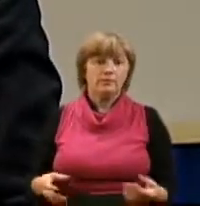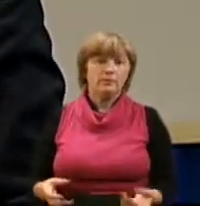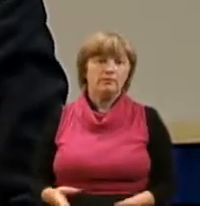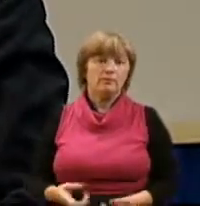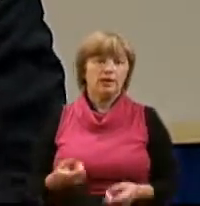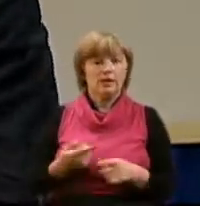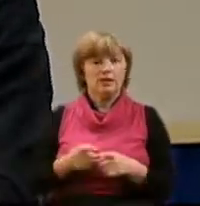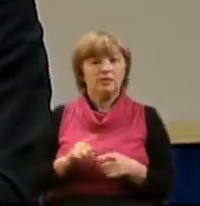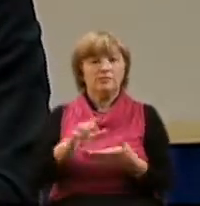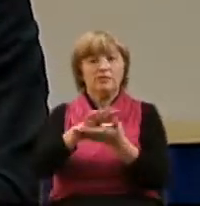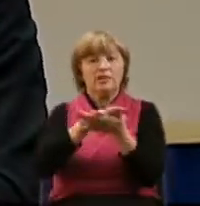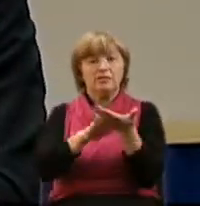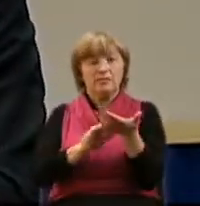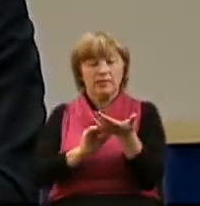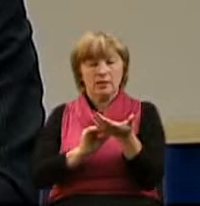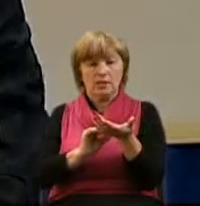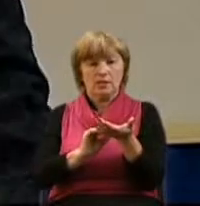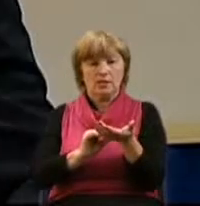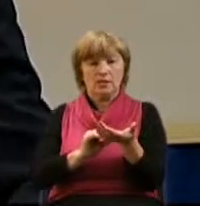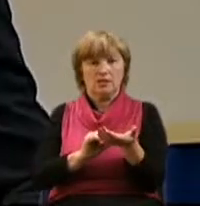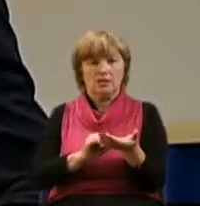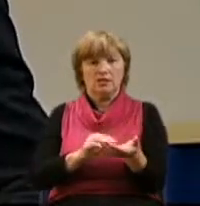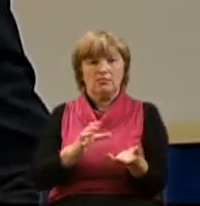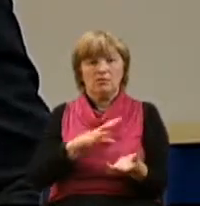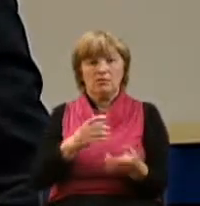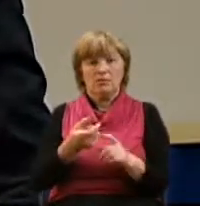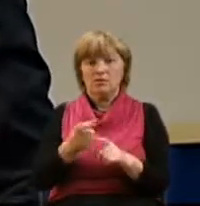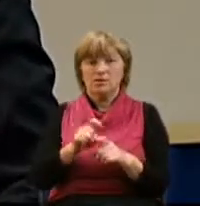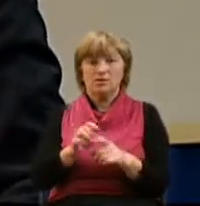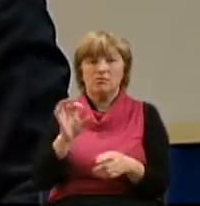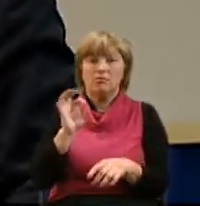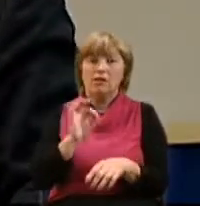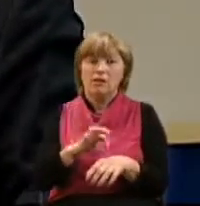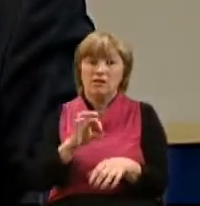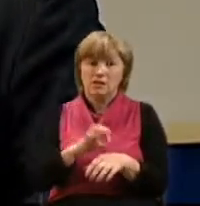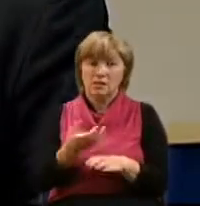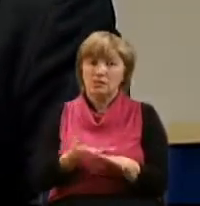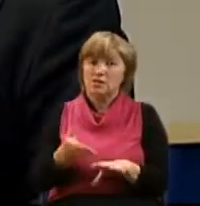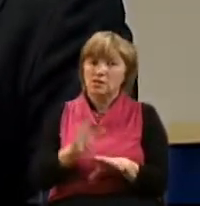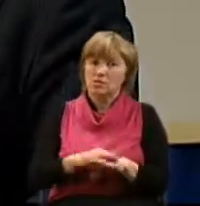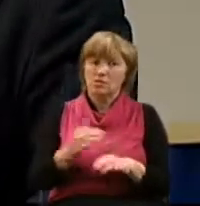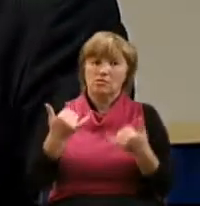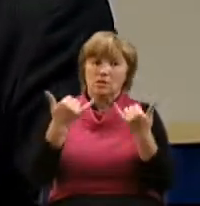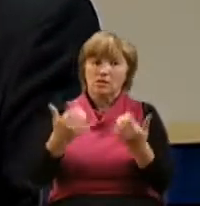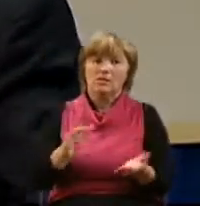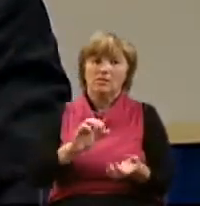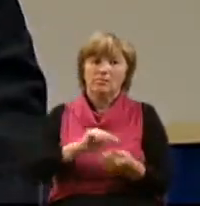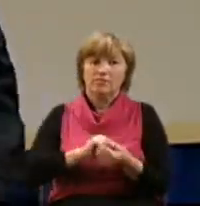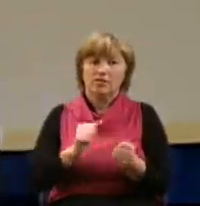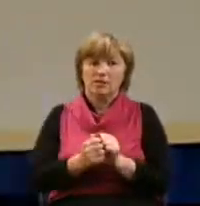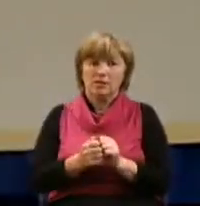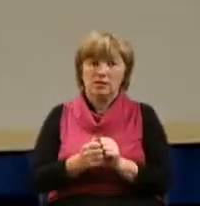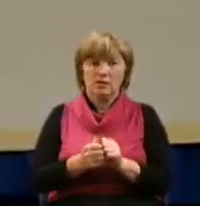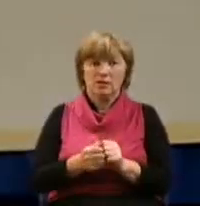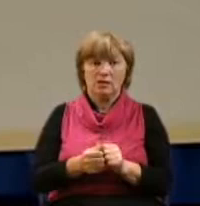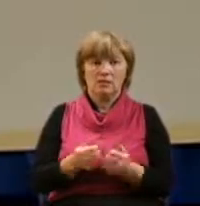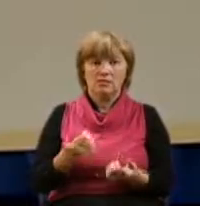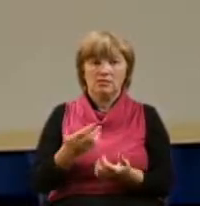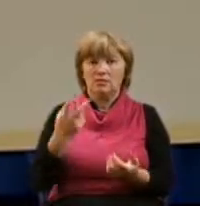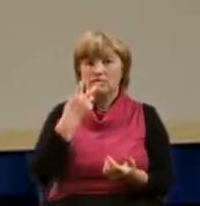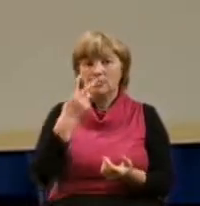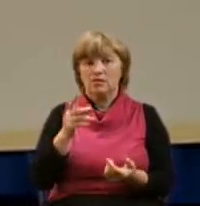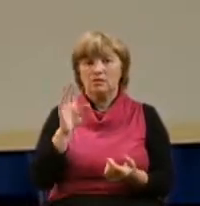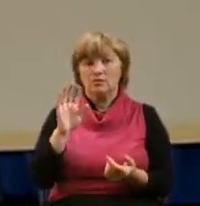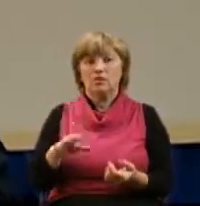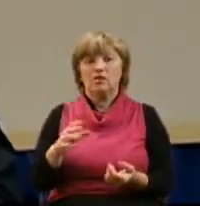этот пример отречения, он был очень болезненным и тяжелым для Петра. Мы только видим поверхность, когда он